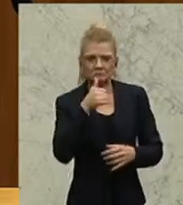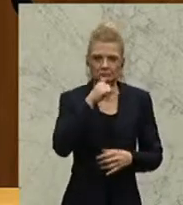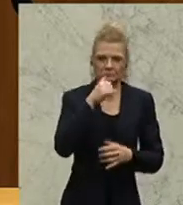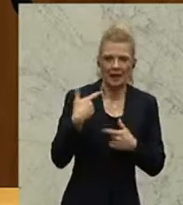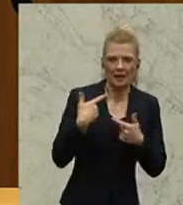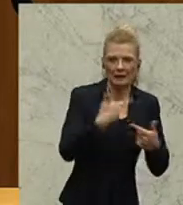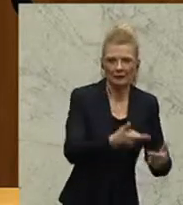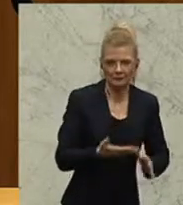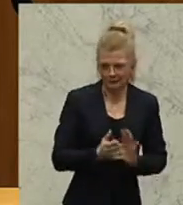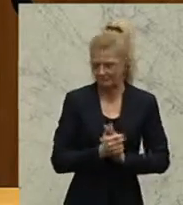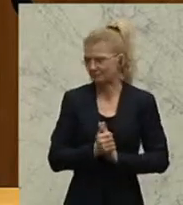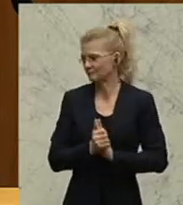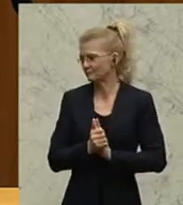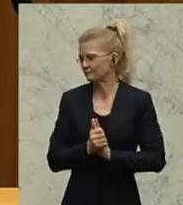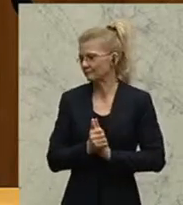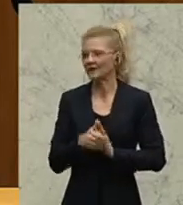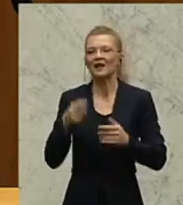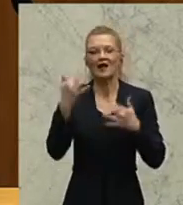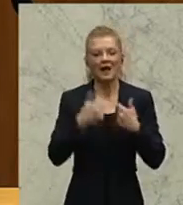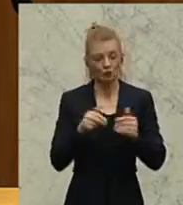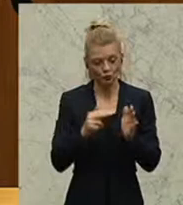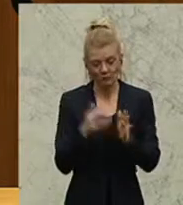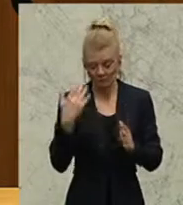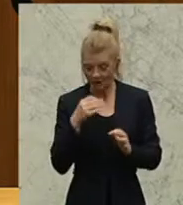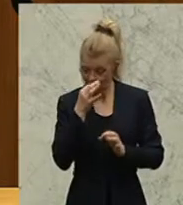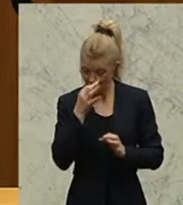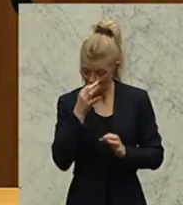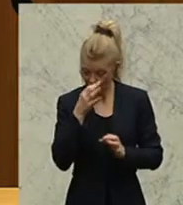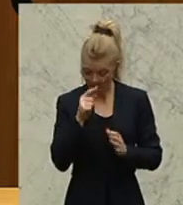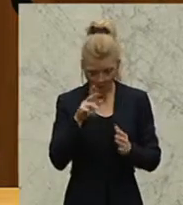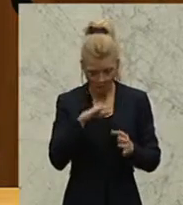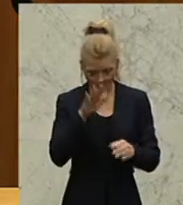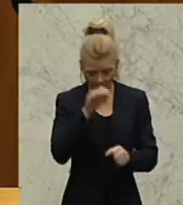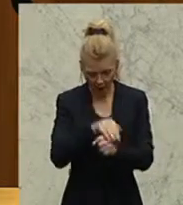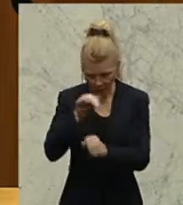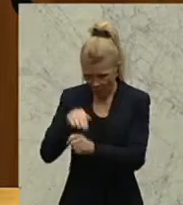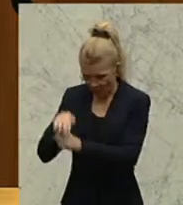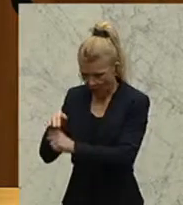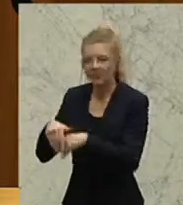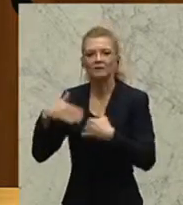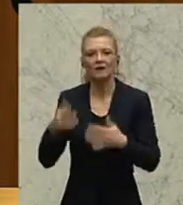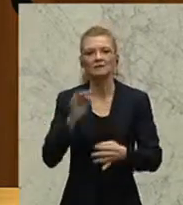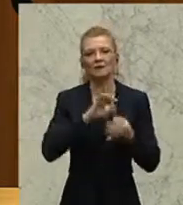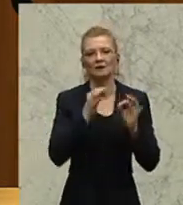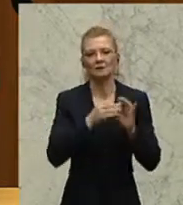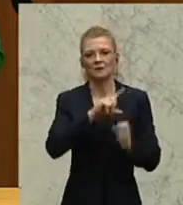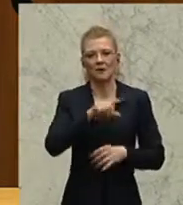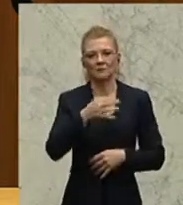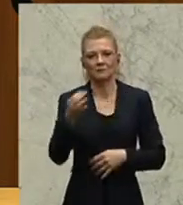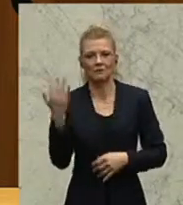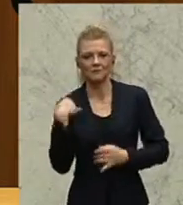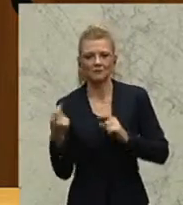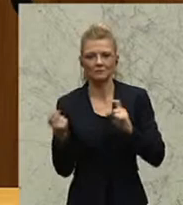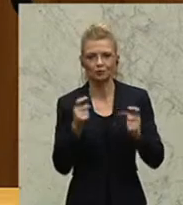und der Rechnungshof hat das alles noch einmal detailliert aufgedeckt. Es war Diskussion im Kärntner Landtag. Aber jetzt komme ich zum Schluss. Diese